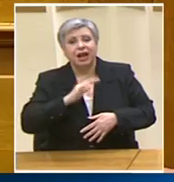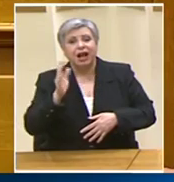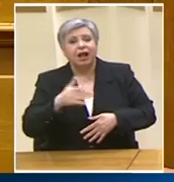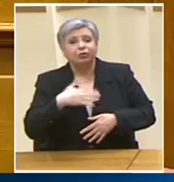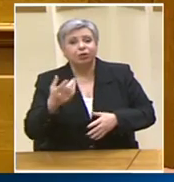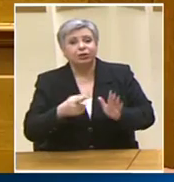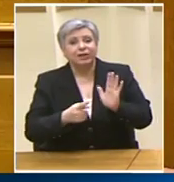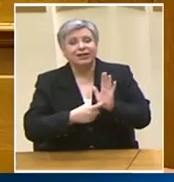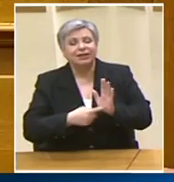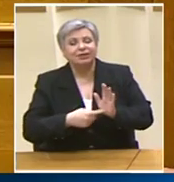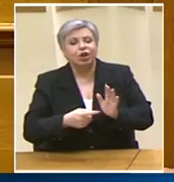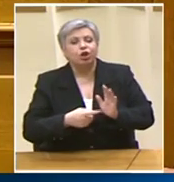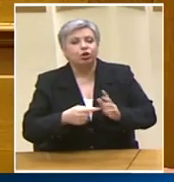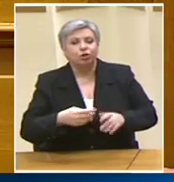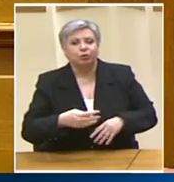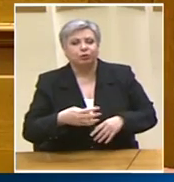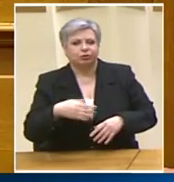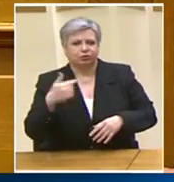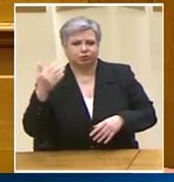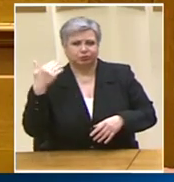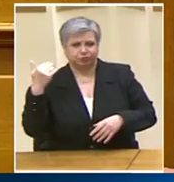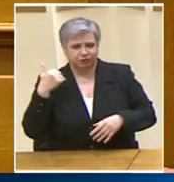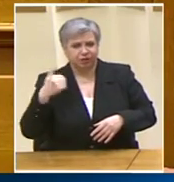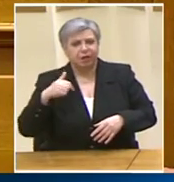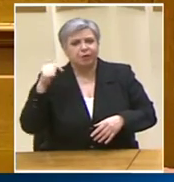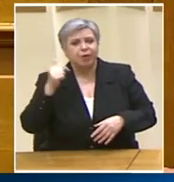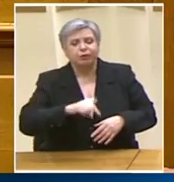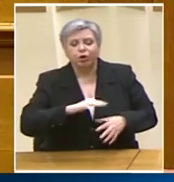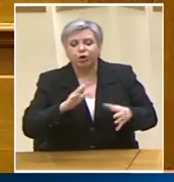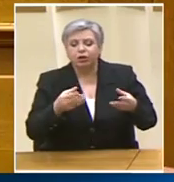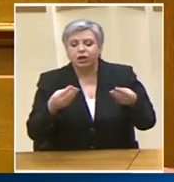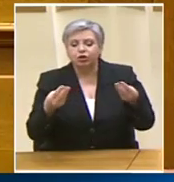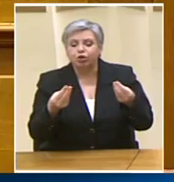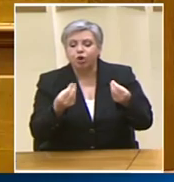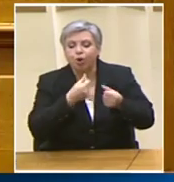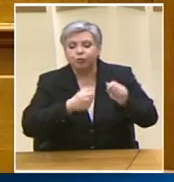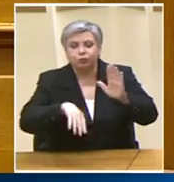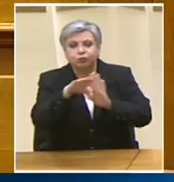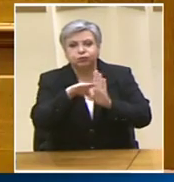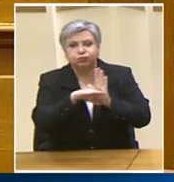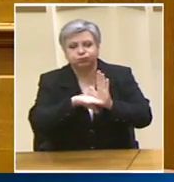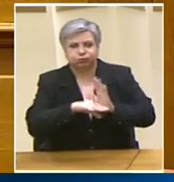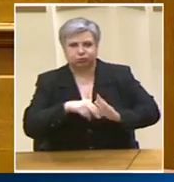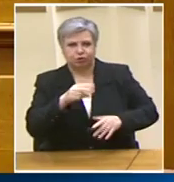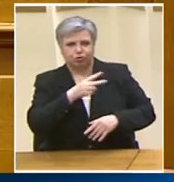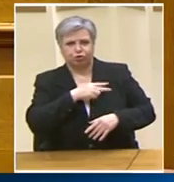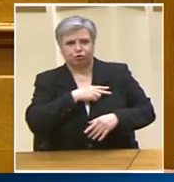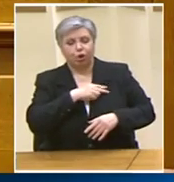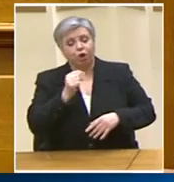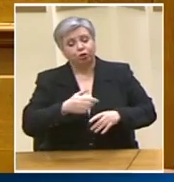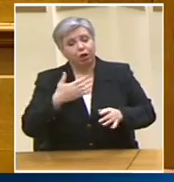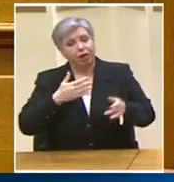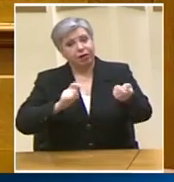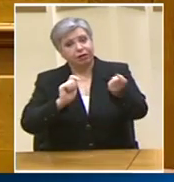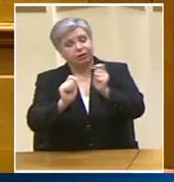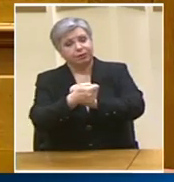νόμου 4369 του 16 περί αποκαμματικοποίησης δίκησης γιατί το λέμε αυτό γιατί